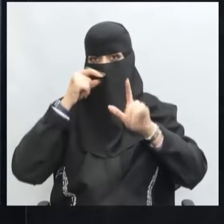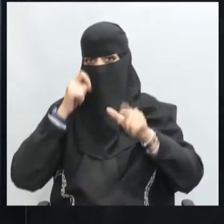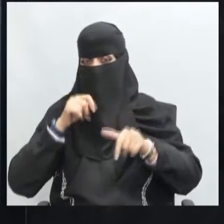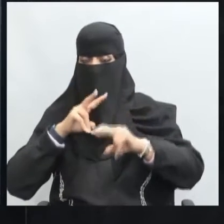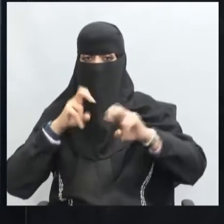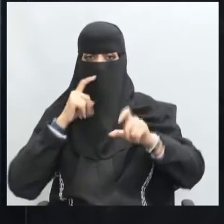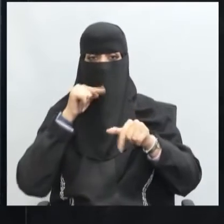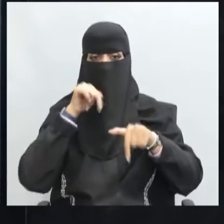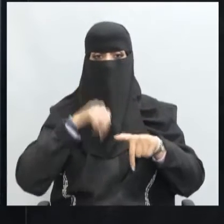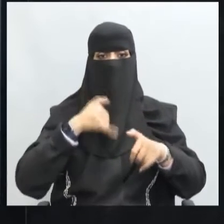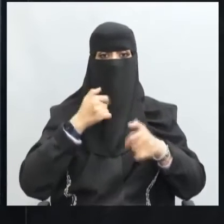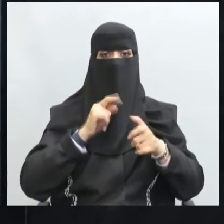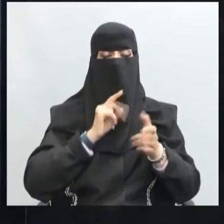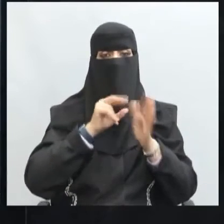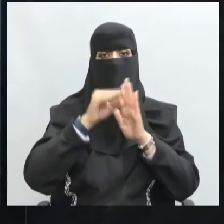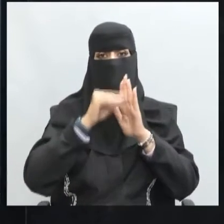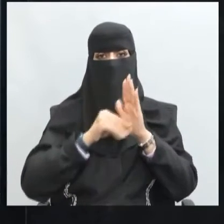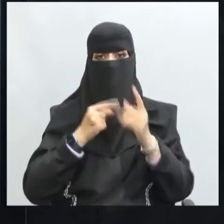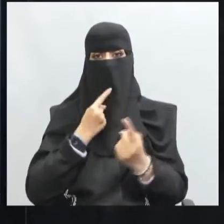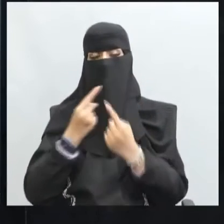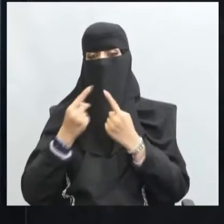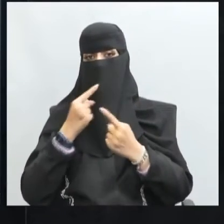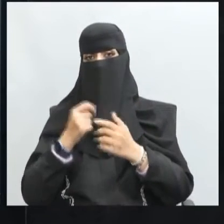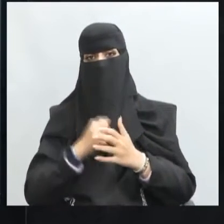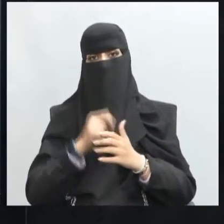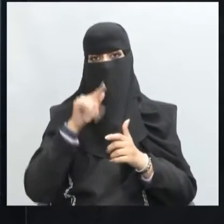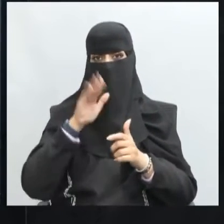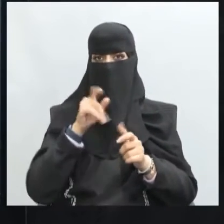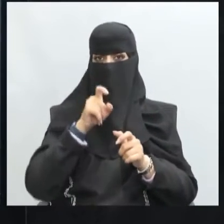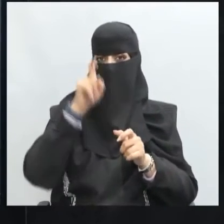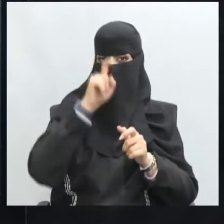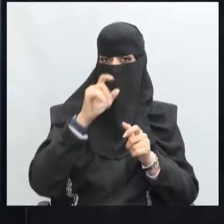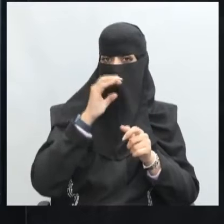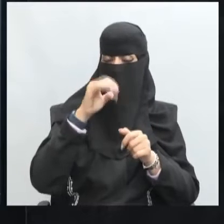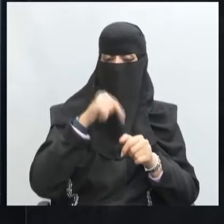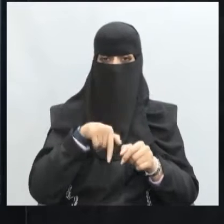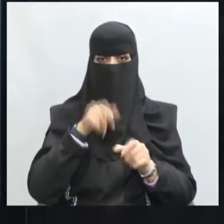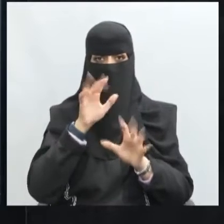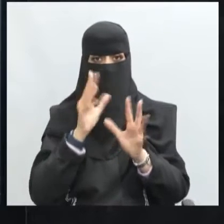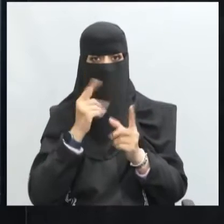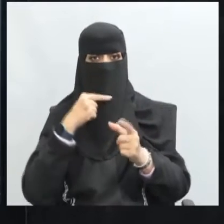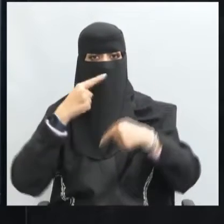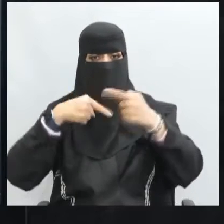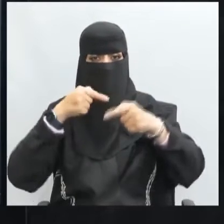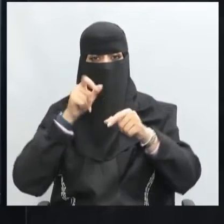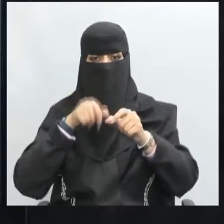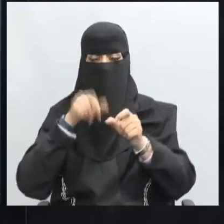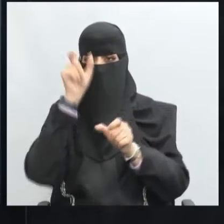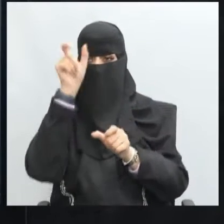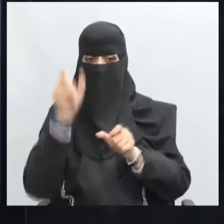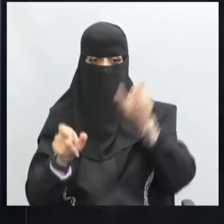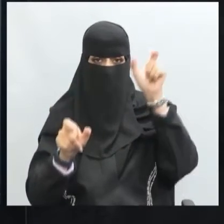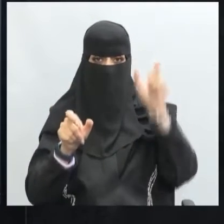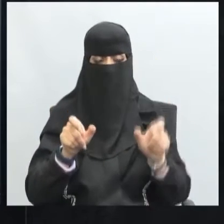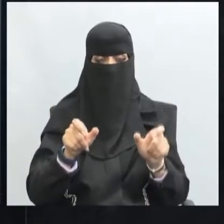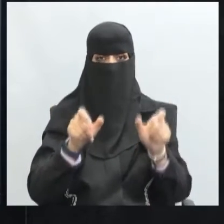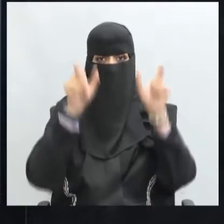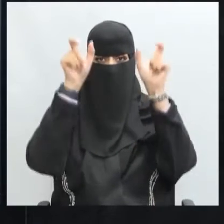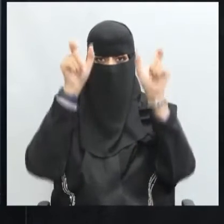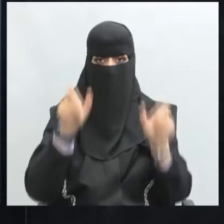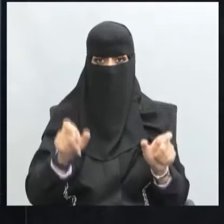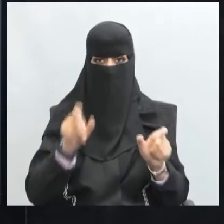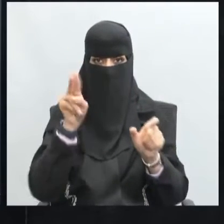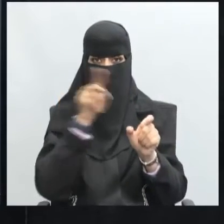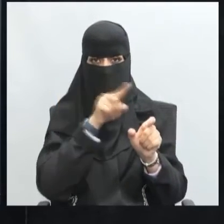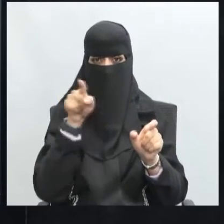فهو يتبع الحوار وهو يدور بين أحسنتم بين طرفين أو أكثر حول قضية